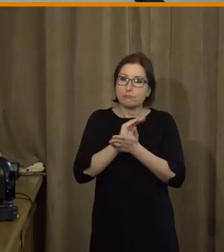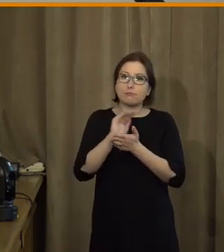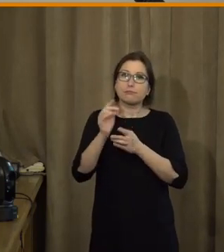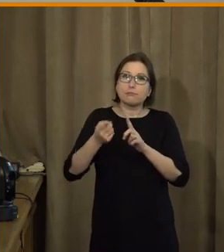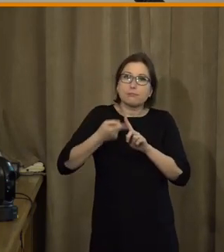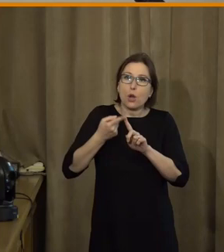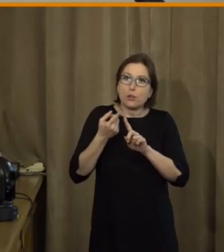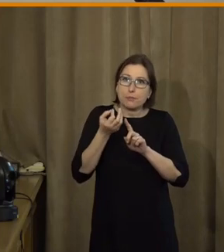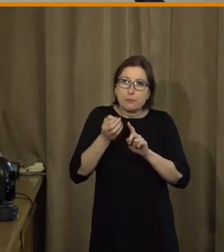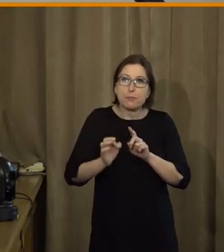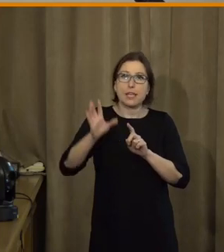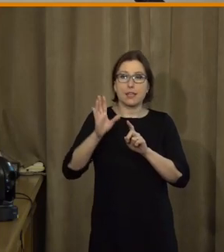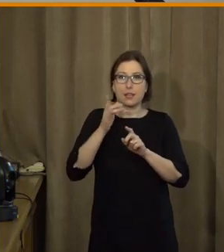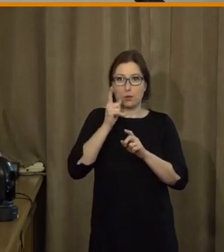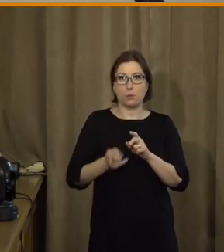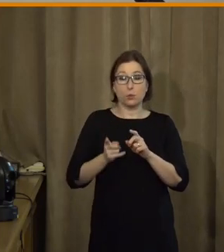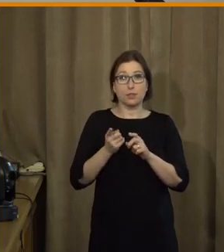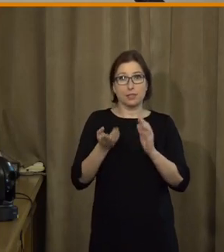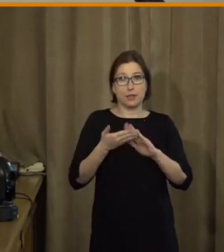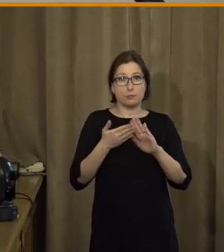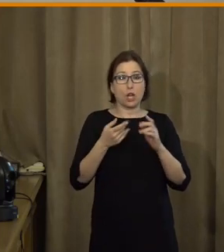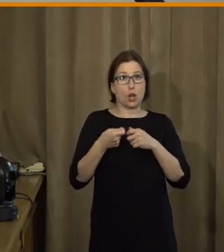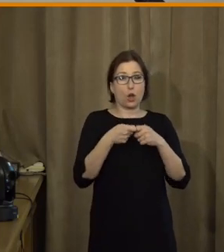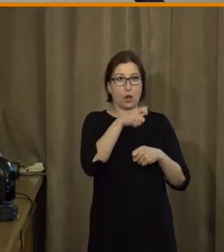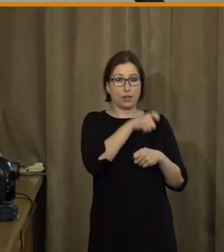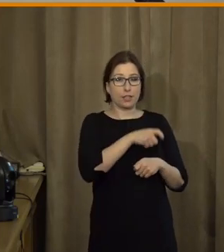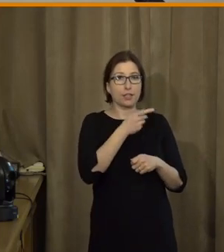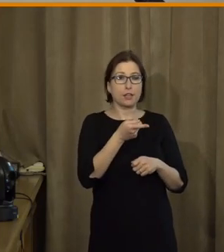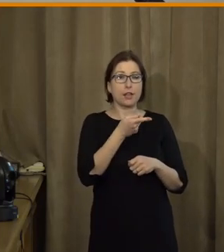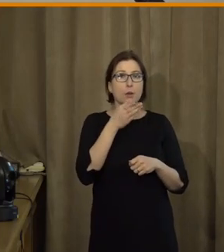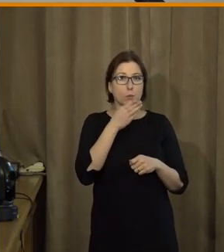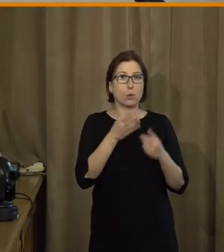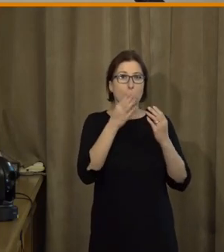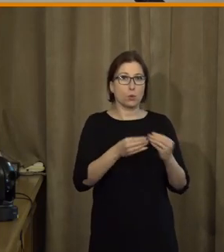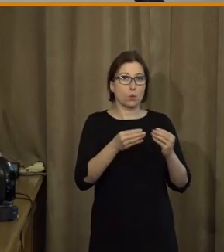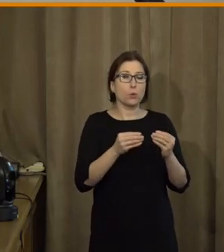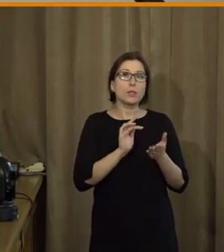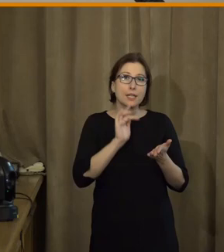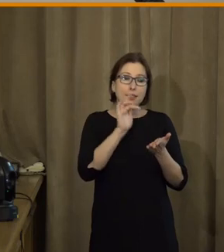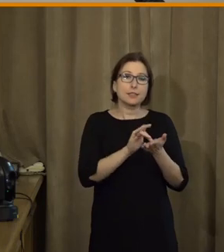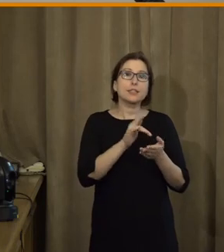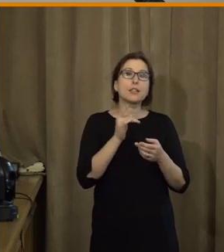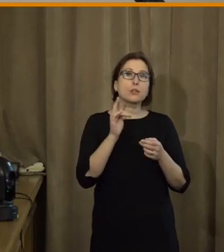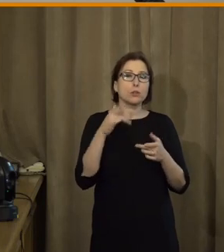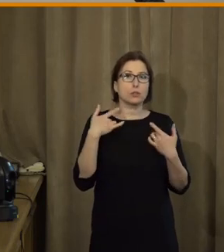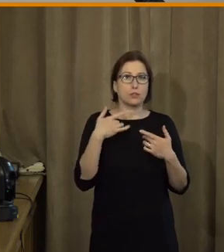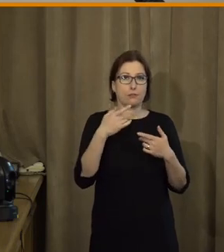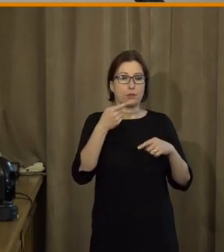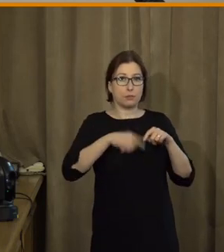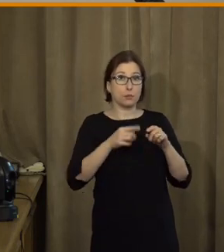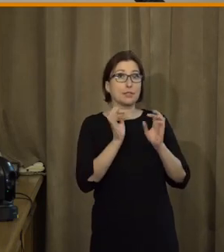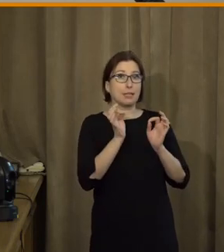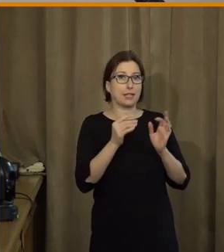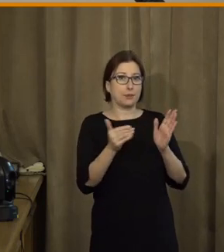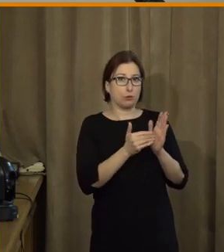o tom třeba určitě bude mluvit tady kolegyně, kolegyně, která se věnuje lidem se speciálními potřebami.